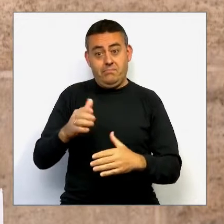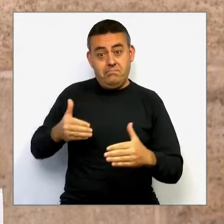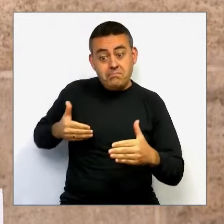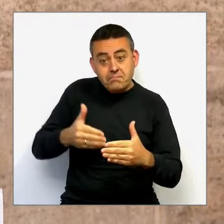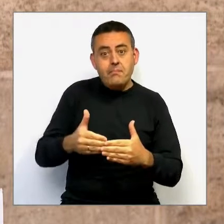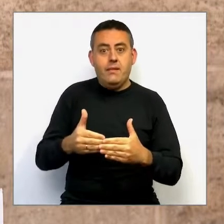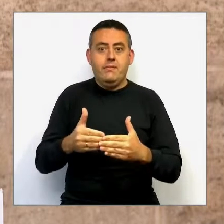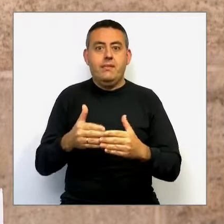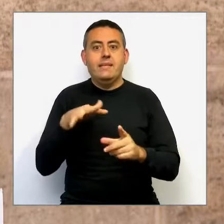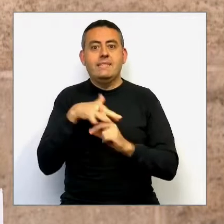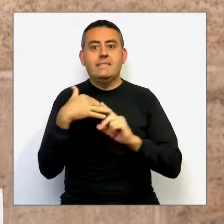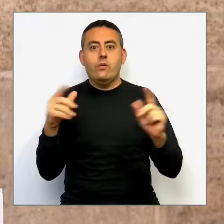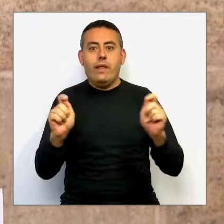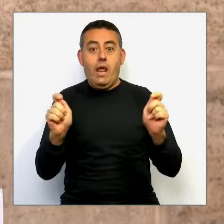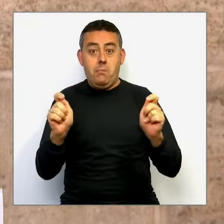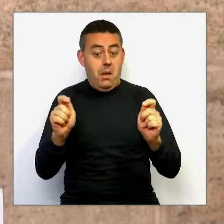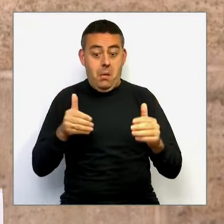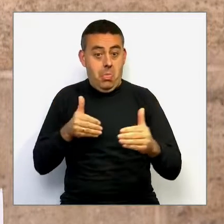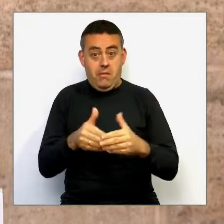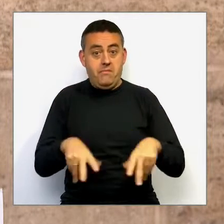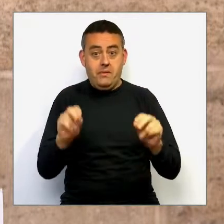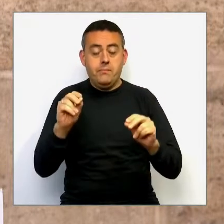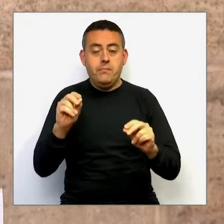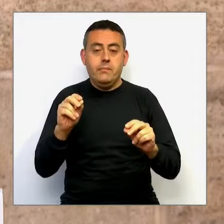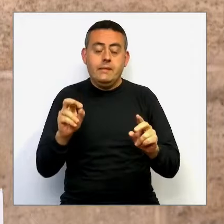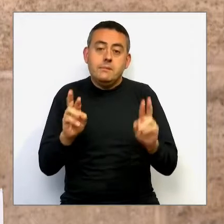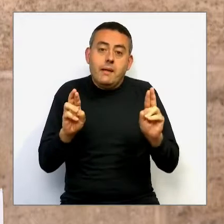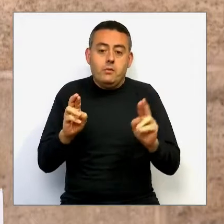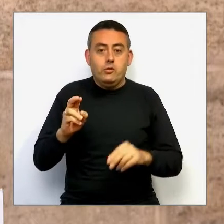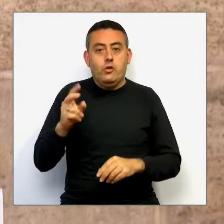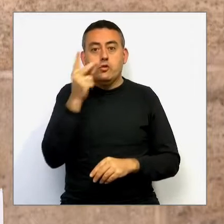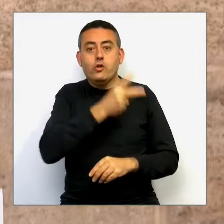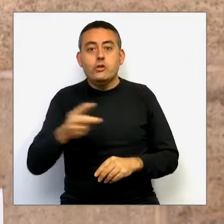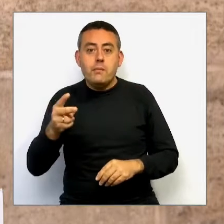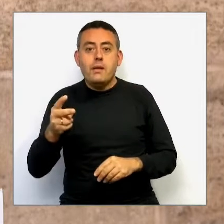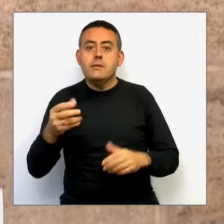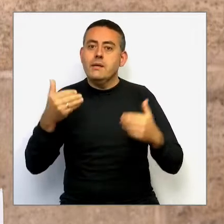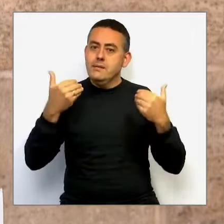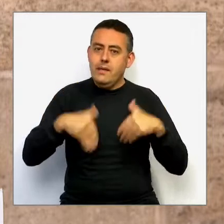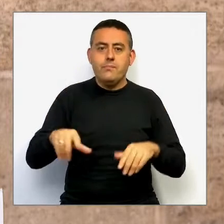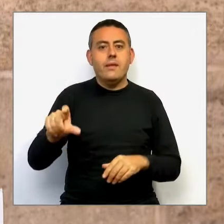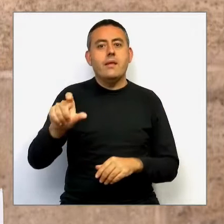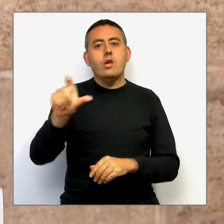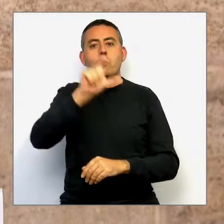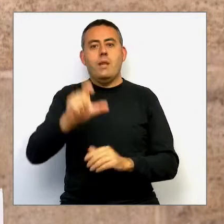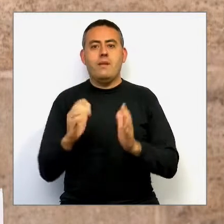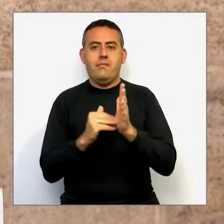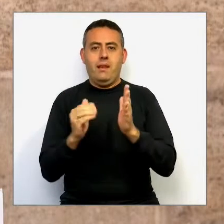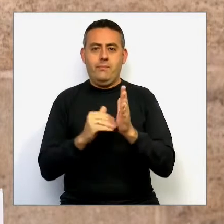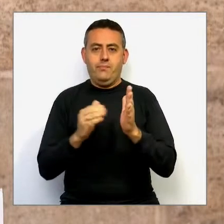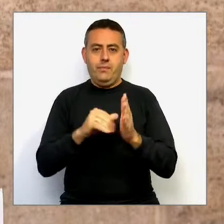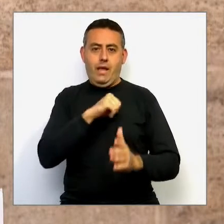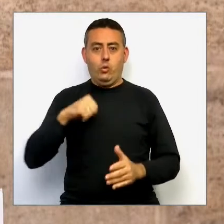evoluciona, segons allò previst, dins de dues setmanes, caurà el perimetratge autonòmic de la comunitat valenciana.